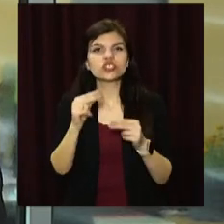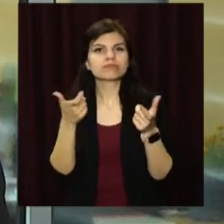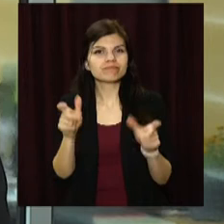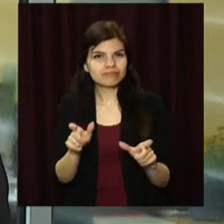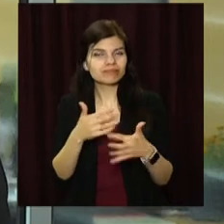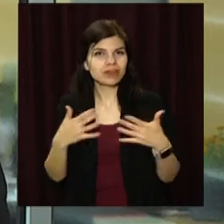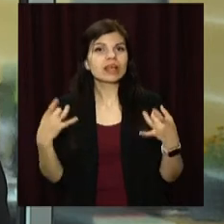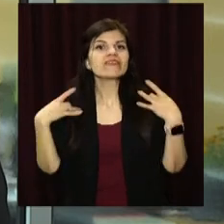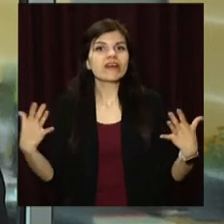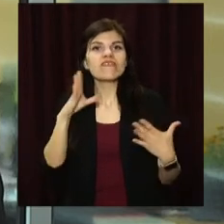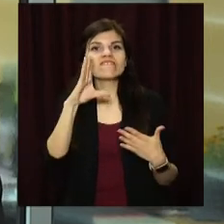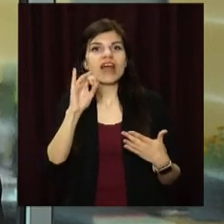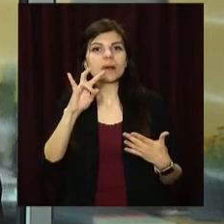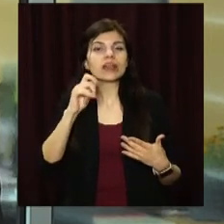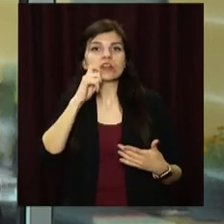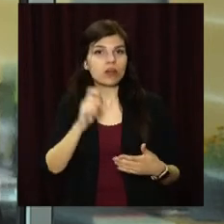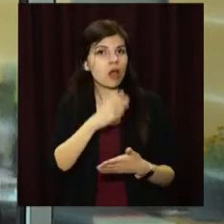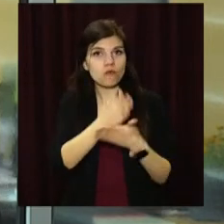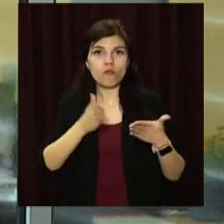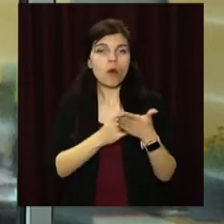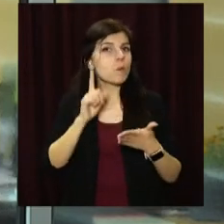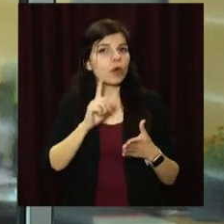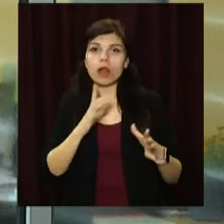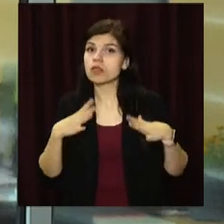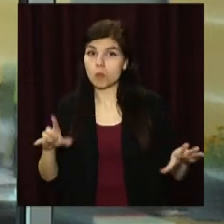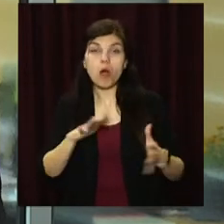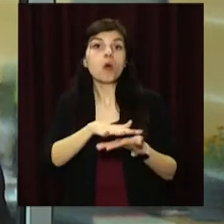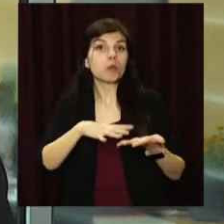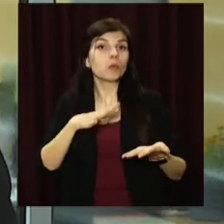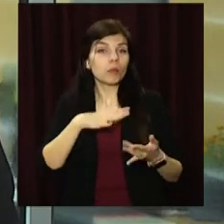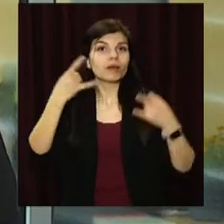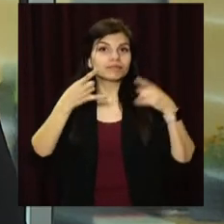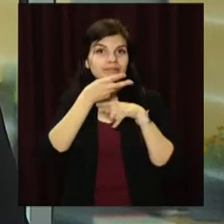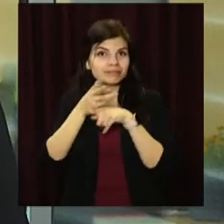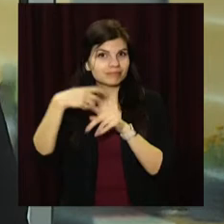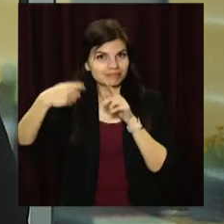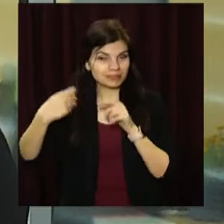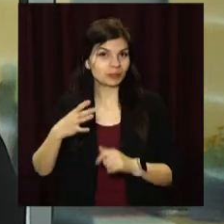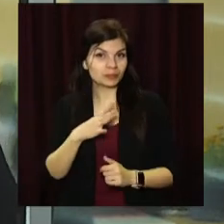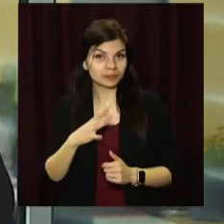ситуацію, святкування вербної неділі не скасовували. Як воно пройшло, бачили наші журналісти.